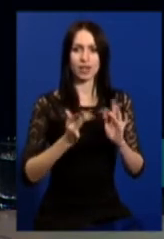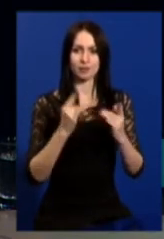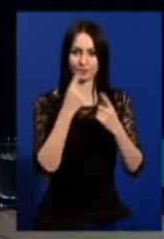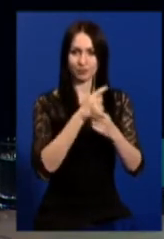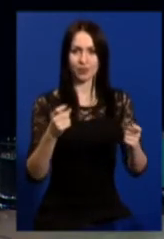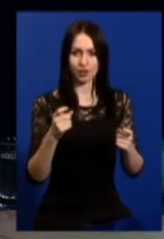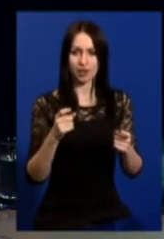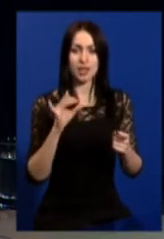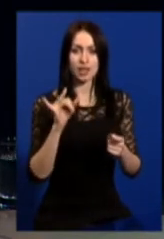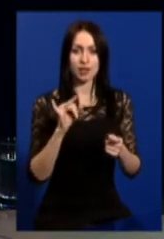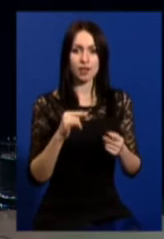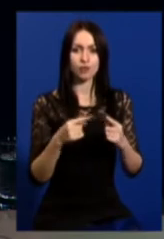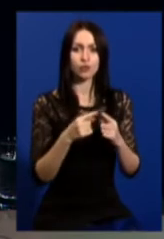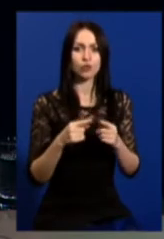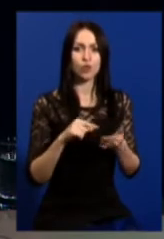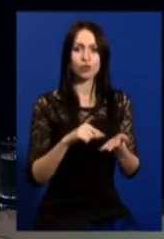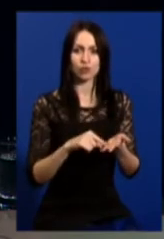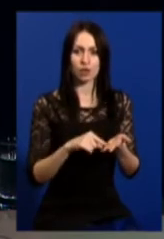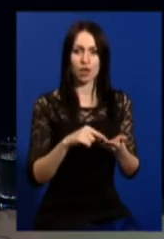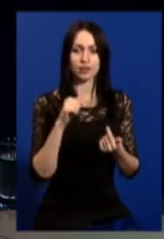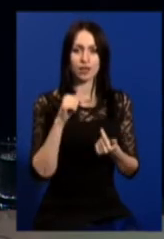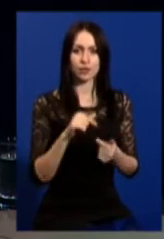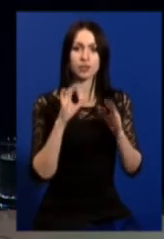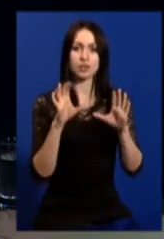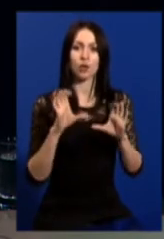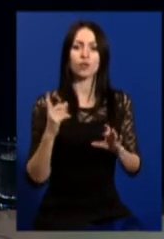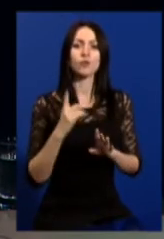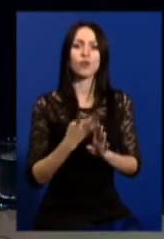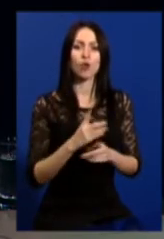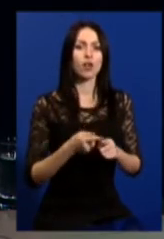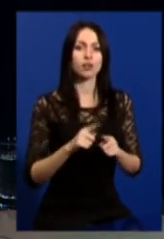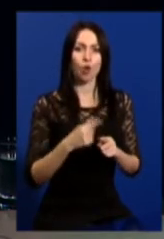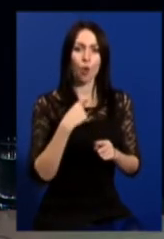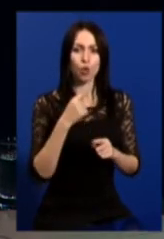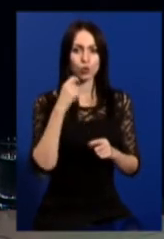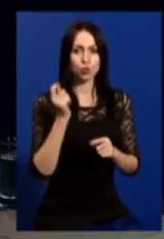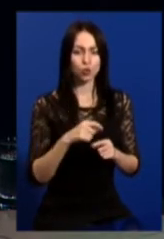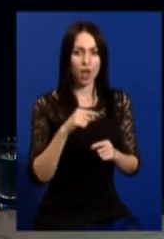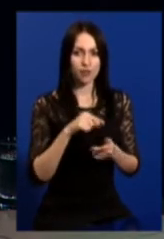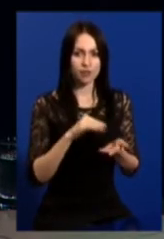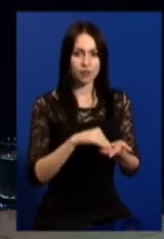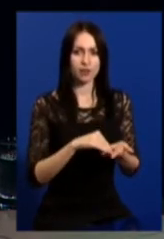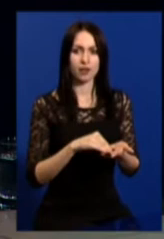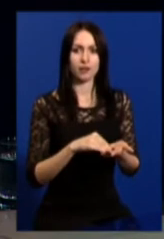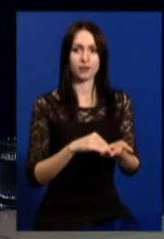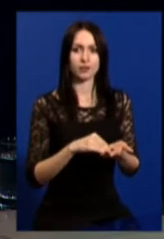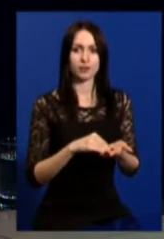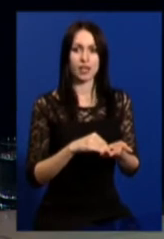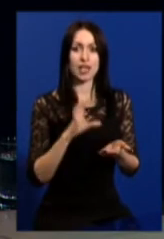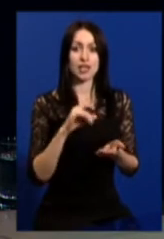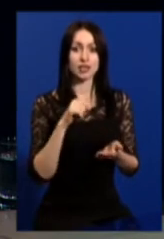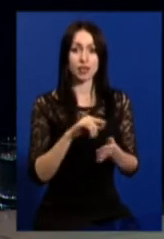інформації і визначених відповідним законом, в першу чергу, це голос України. І з того